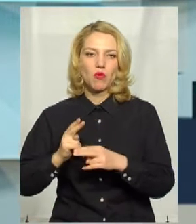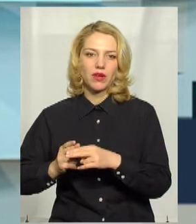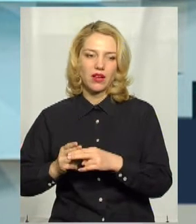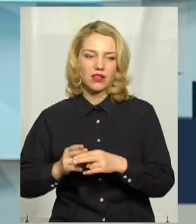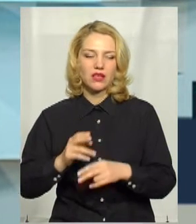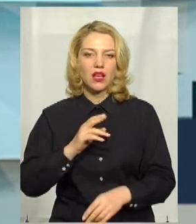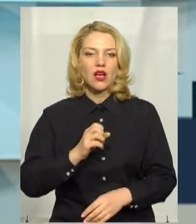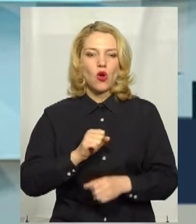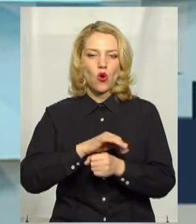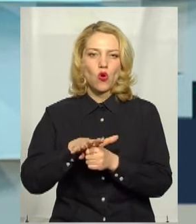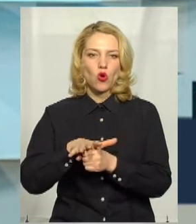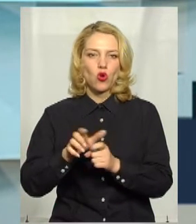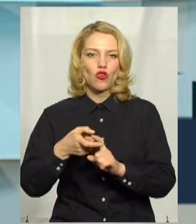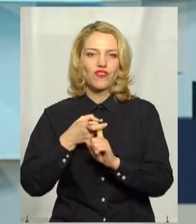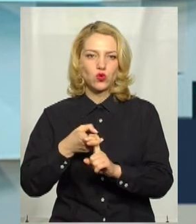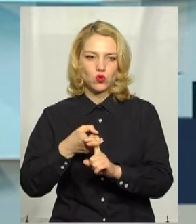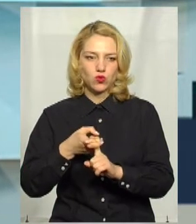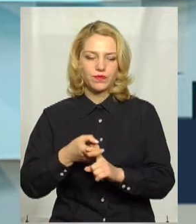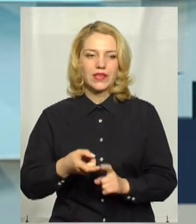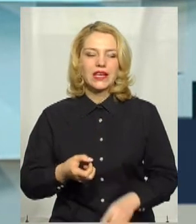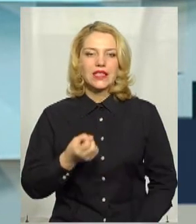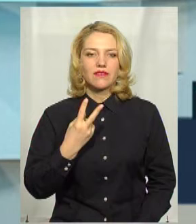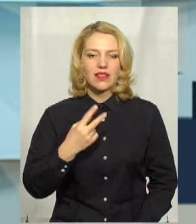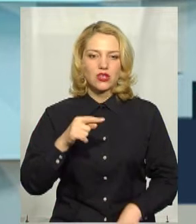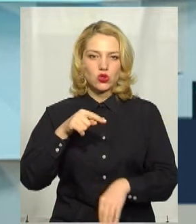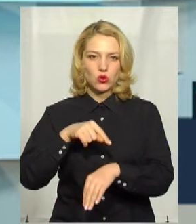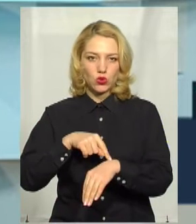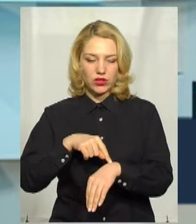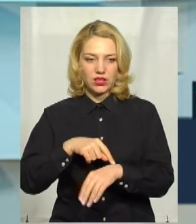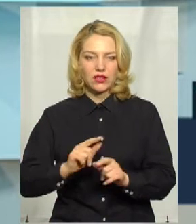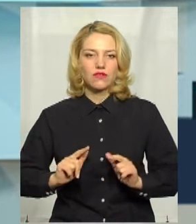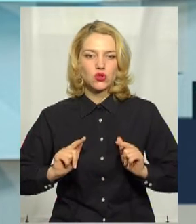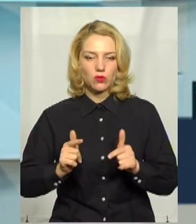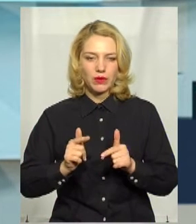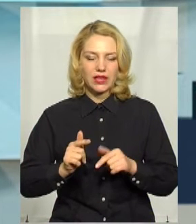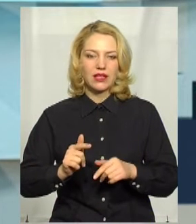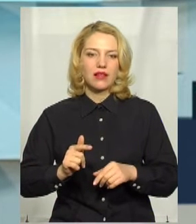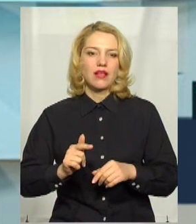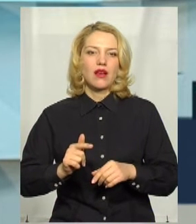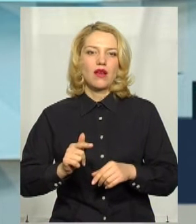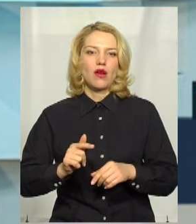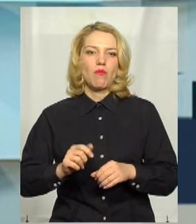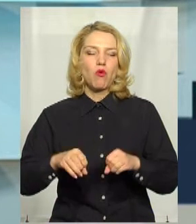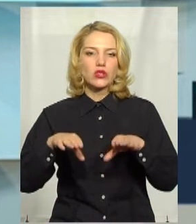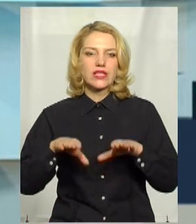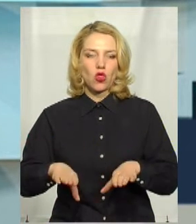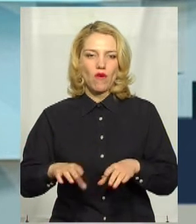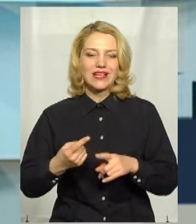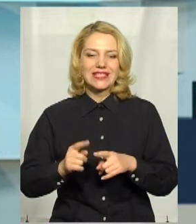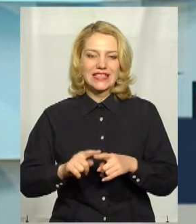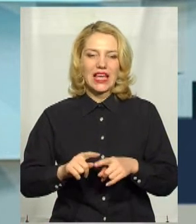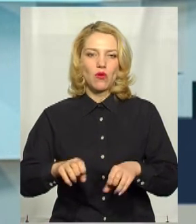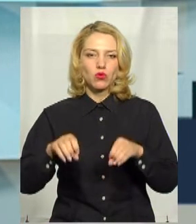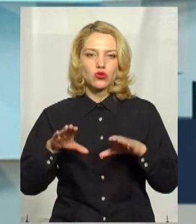коронавірусу. З 12-ї години вступила в силу постанова. І даною